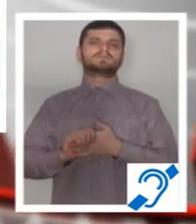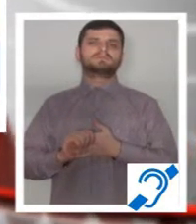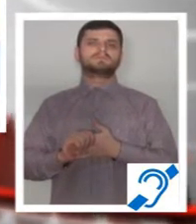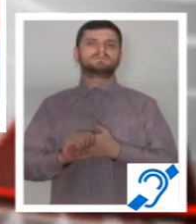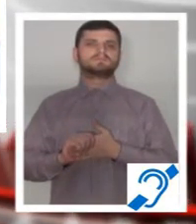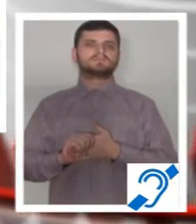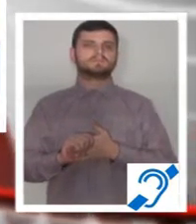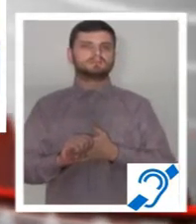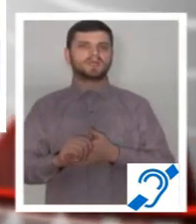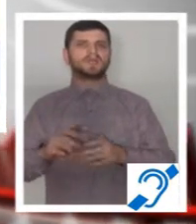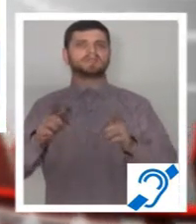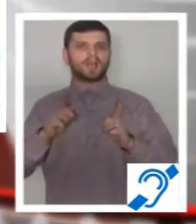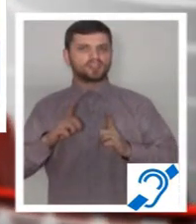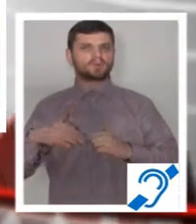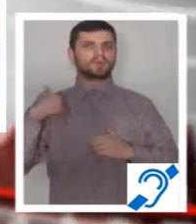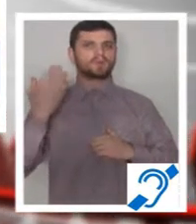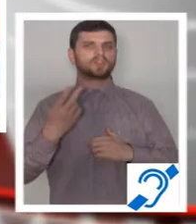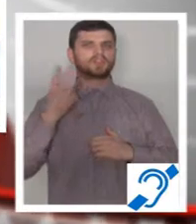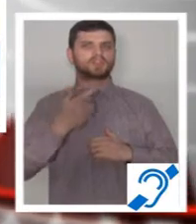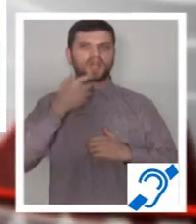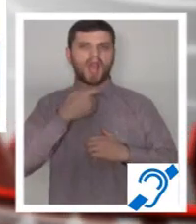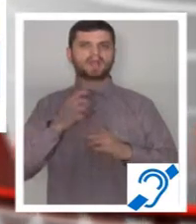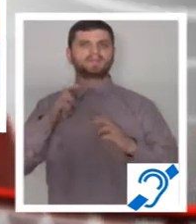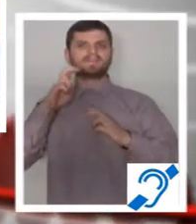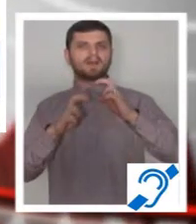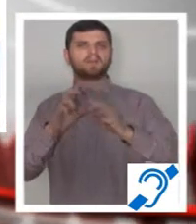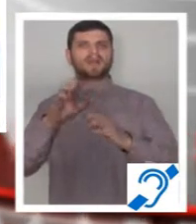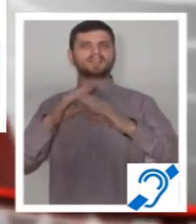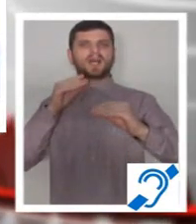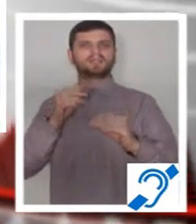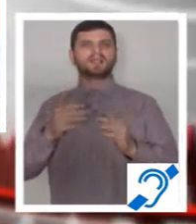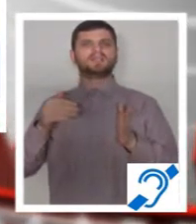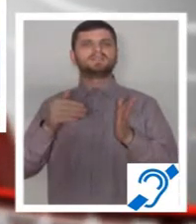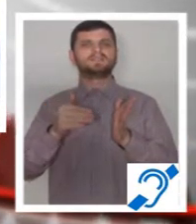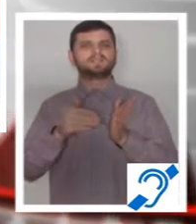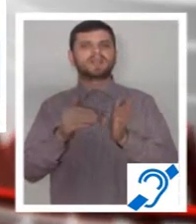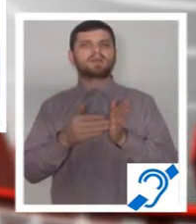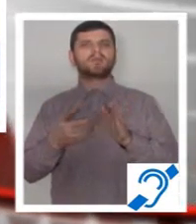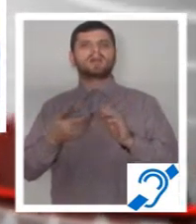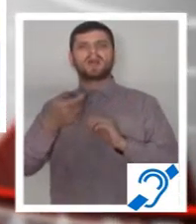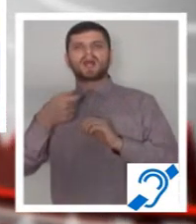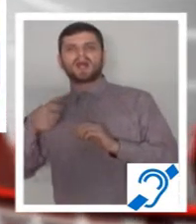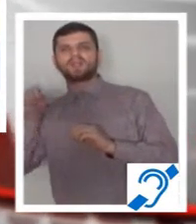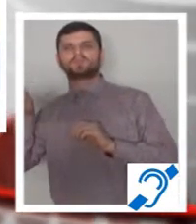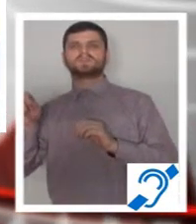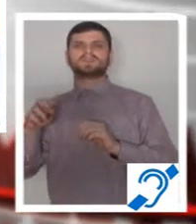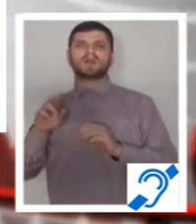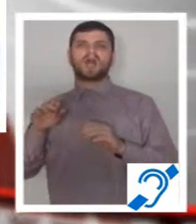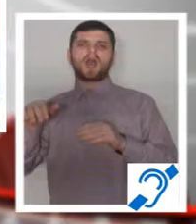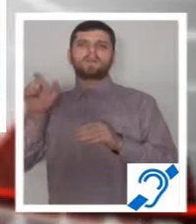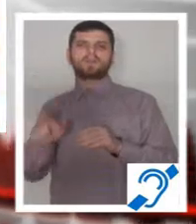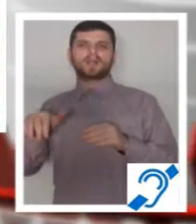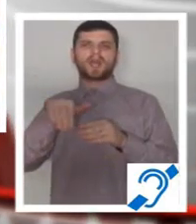montaj. Se așteaptă ca în următorii doi ani uzinele Dacia să renunțe la o parte dintre angajați. Locul lor va fi luat de roboți industriali.